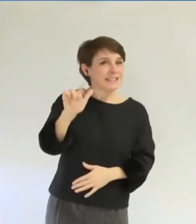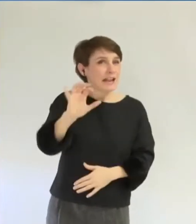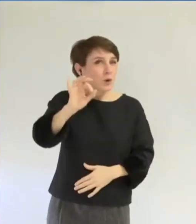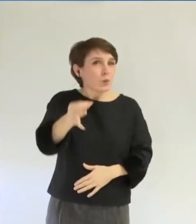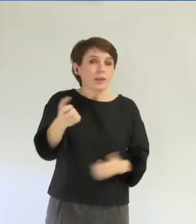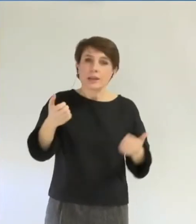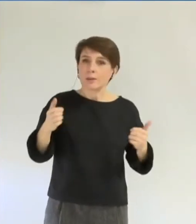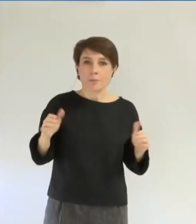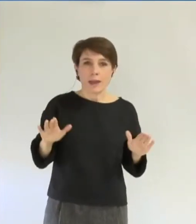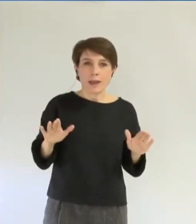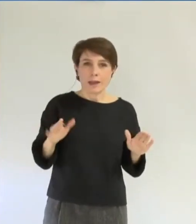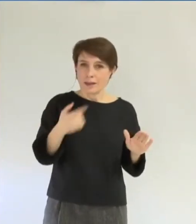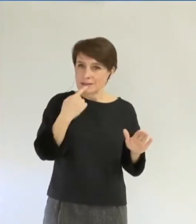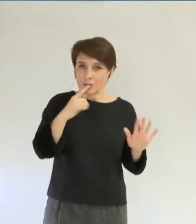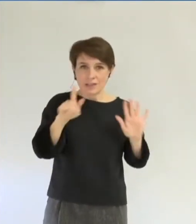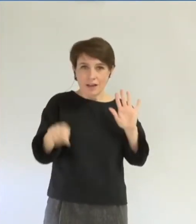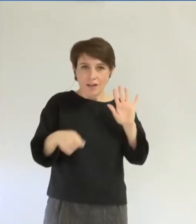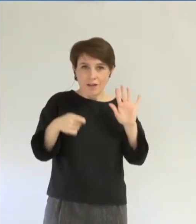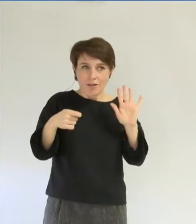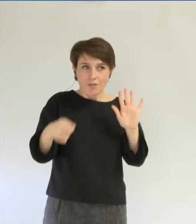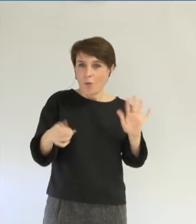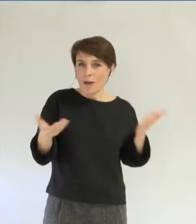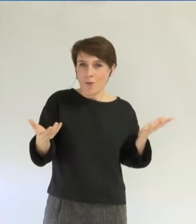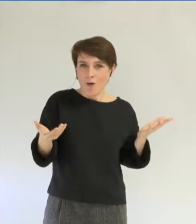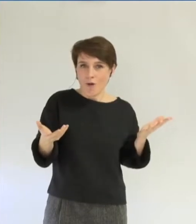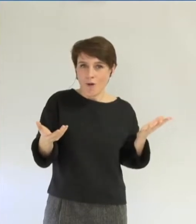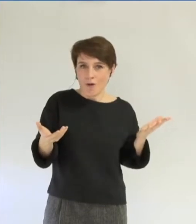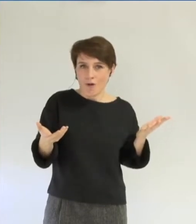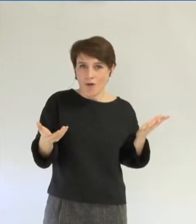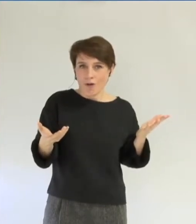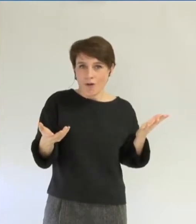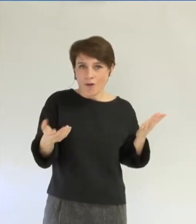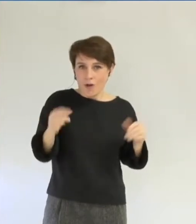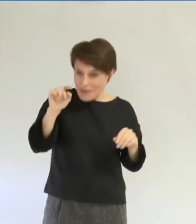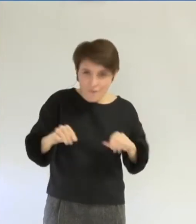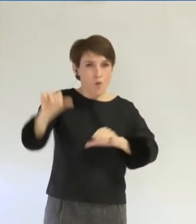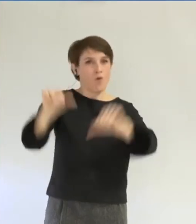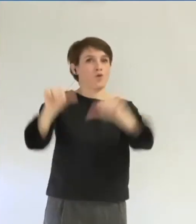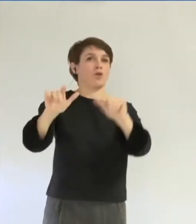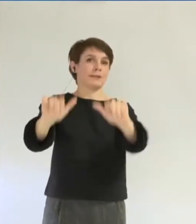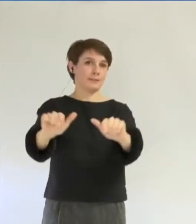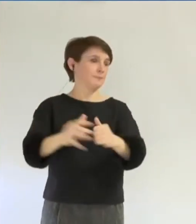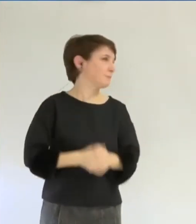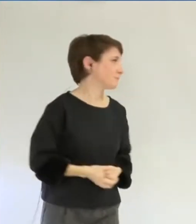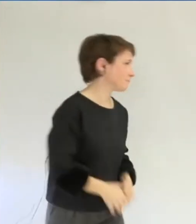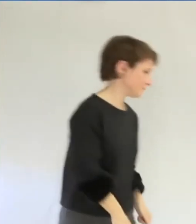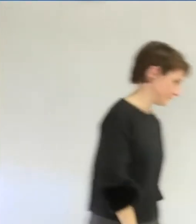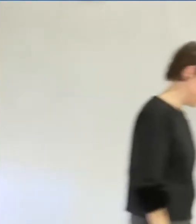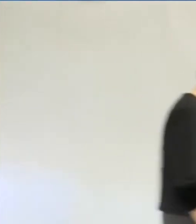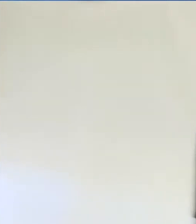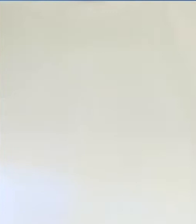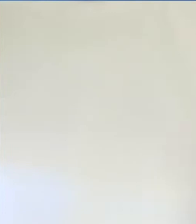pas obligatoire ou possible le fait qu'il n'y ait pas de concurrence. Ensuite, le juge